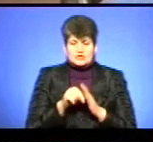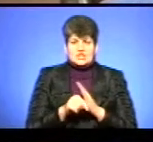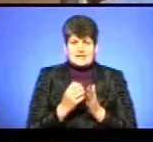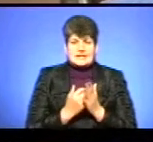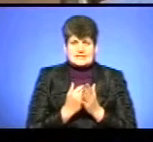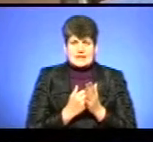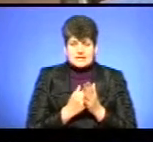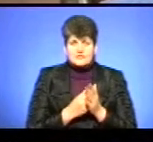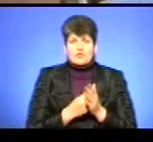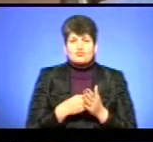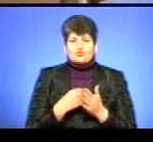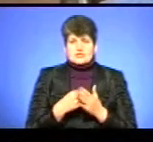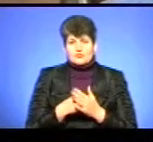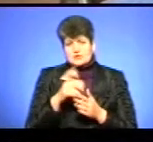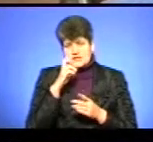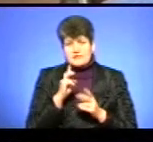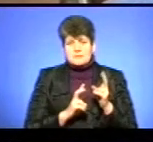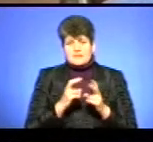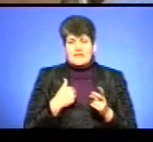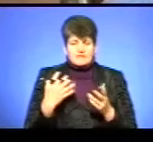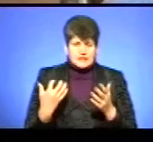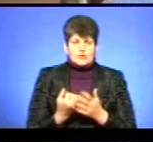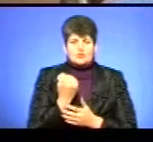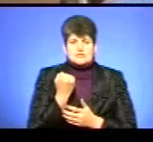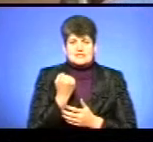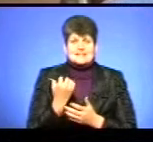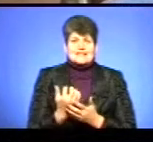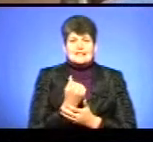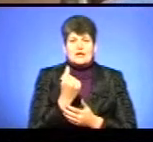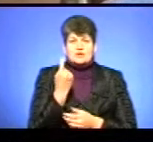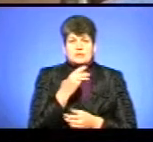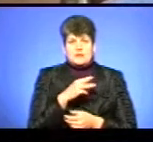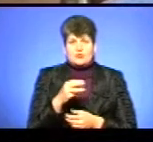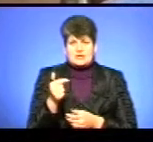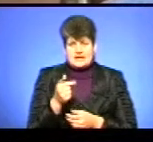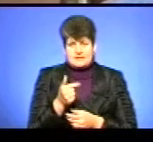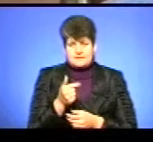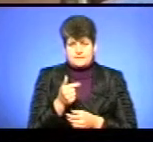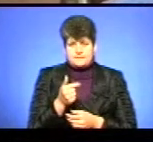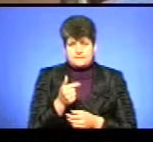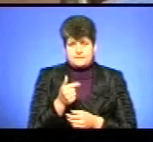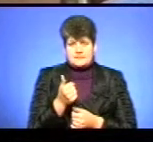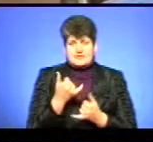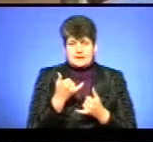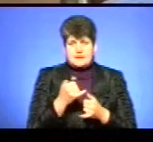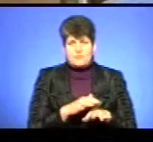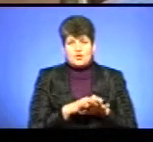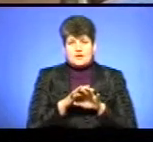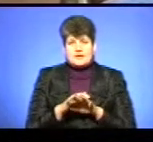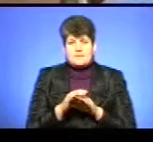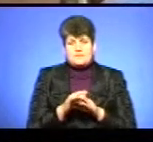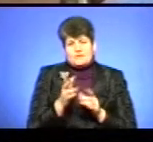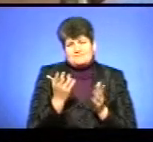бюджету комунальних підприємств, нам вдалося знайти мільйон гривнів для покриття якогось